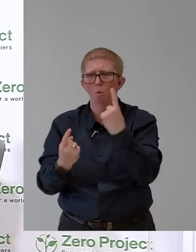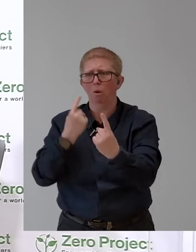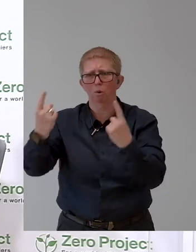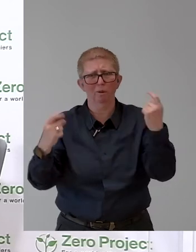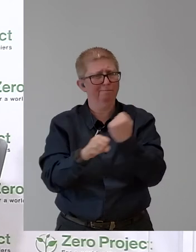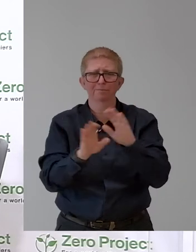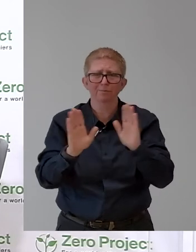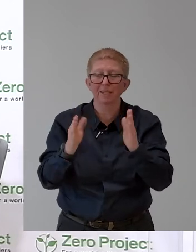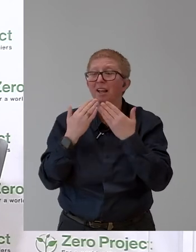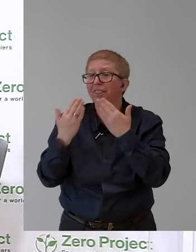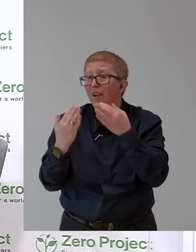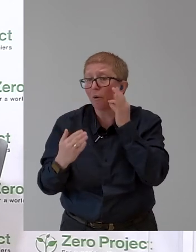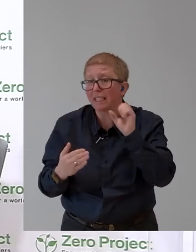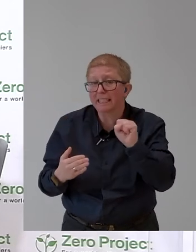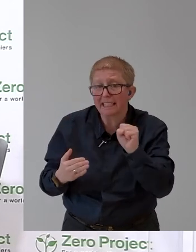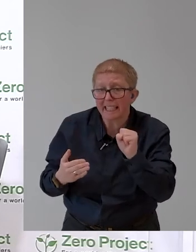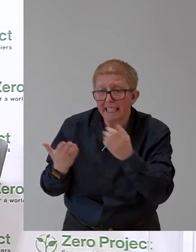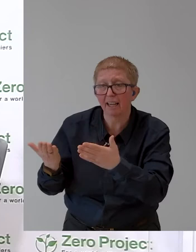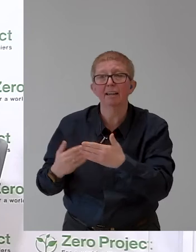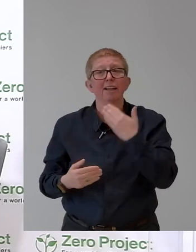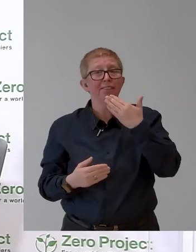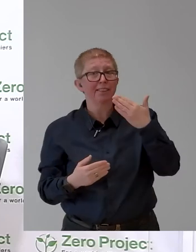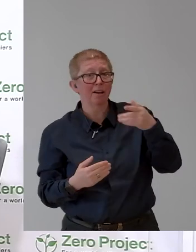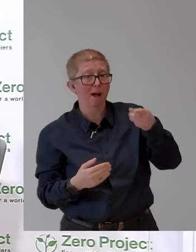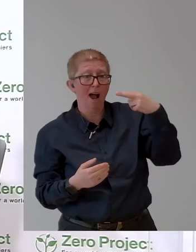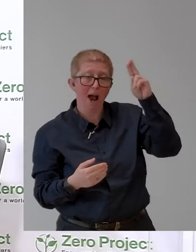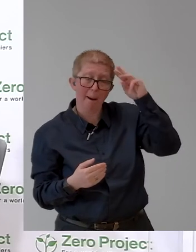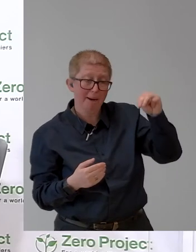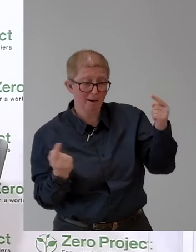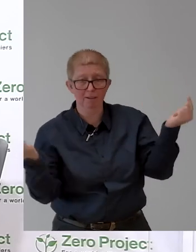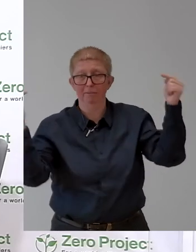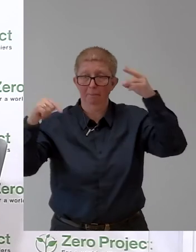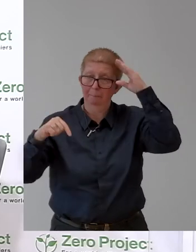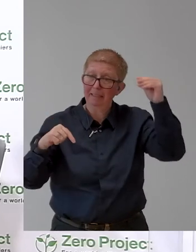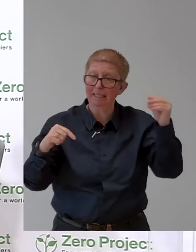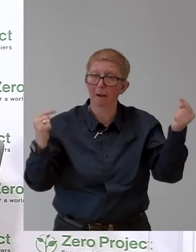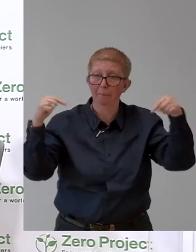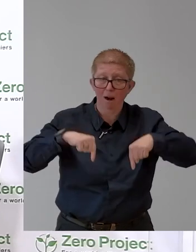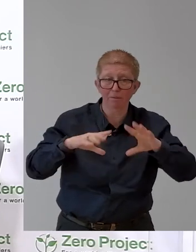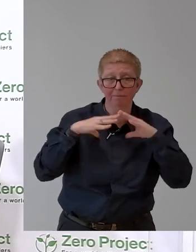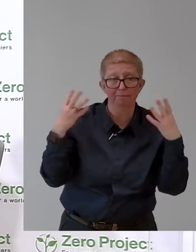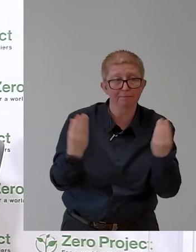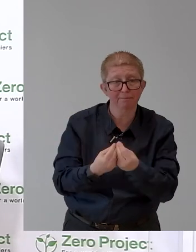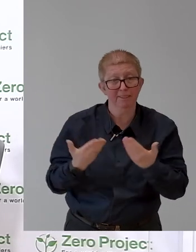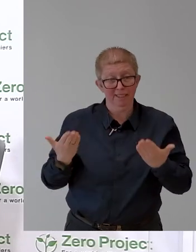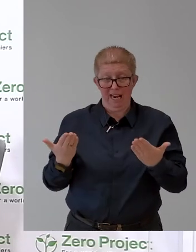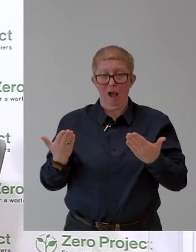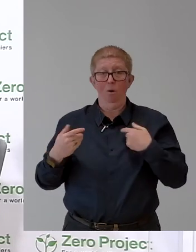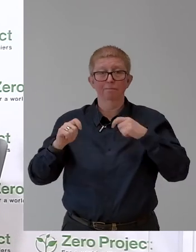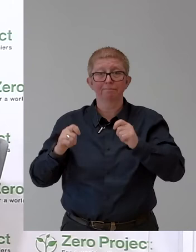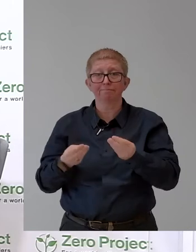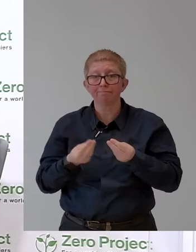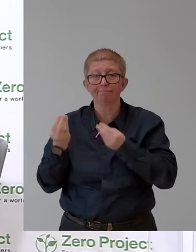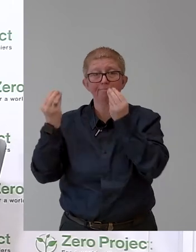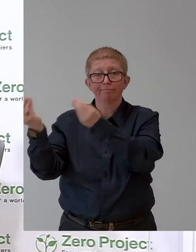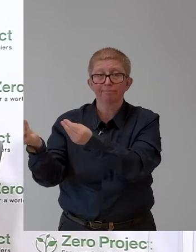an Sie herzlichen Dank, dass Sie so kurzfristig eingesprungen sind für den Herrn Bundesminister. Dankeschön. Und ich übergebe an meinen Kollegen Dr. Michael